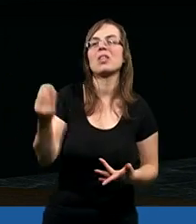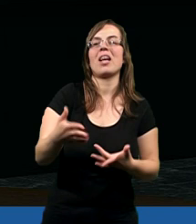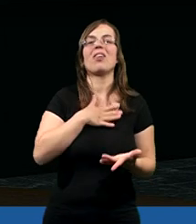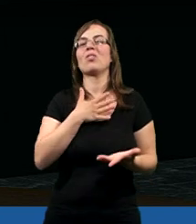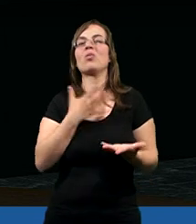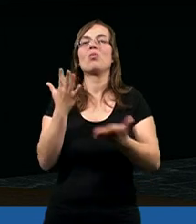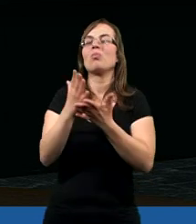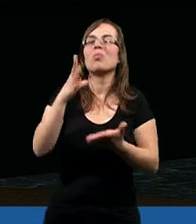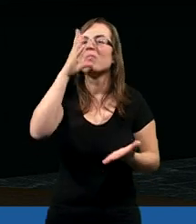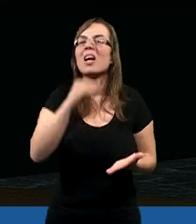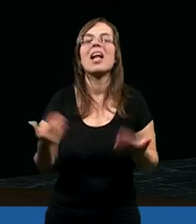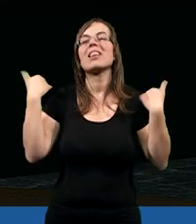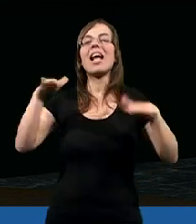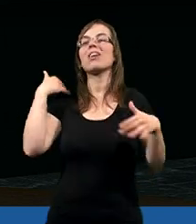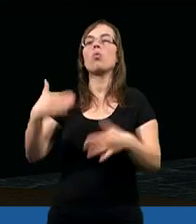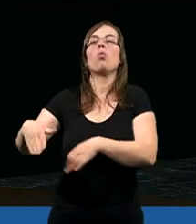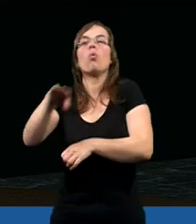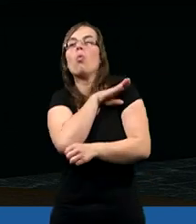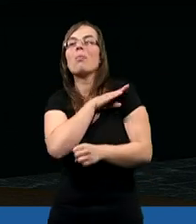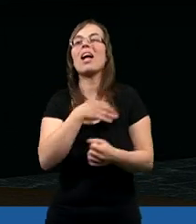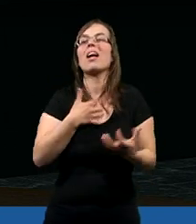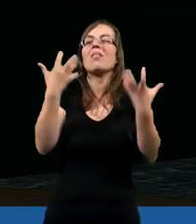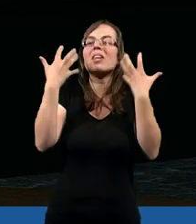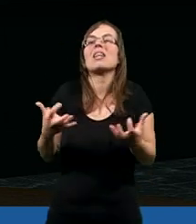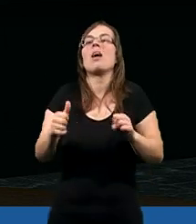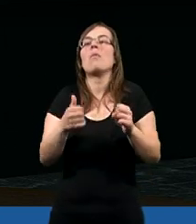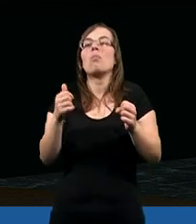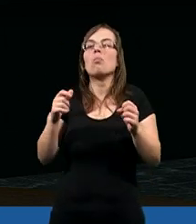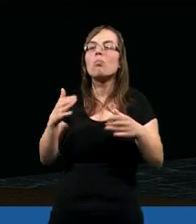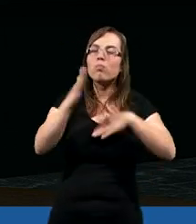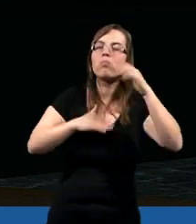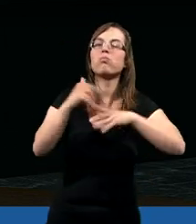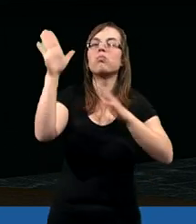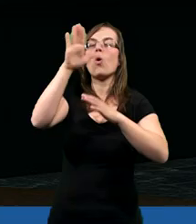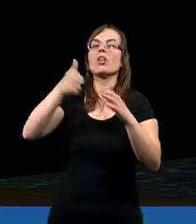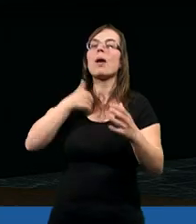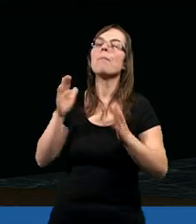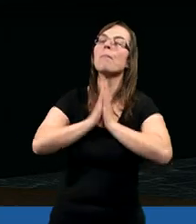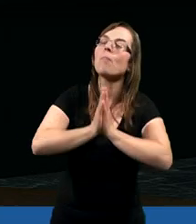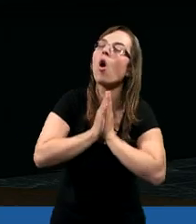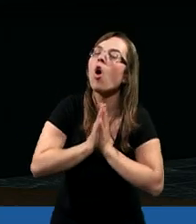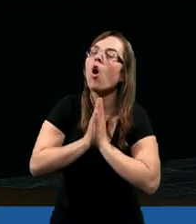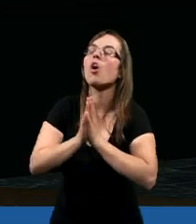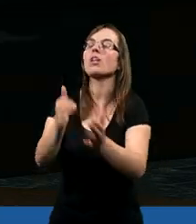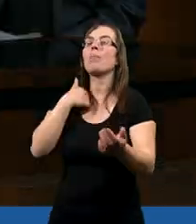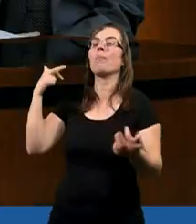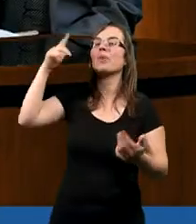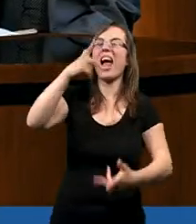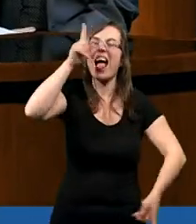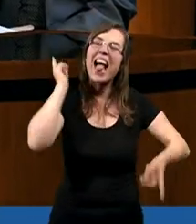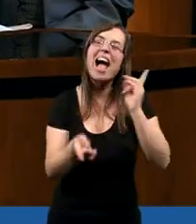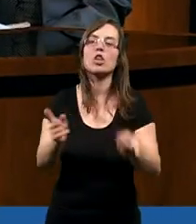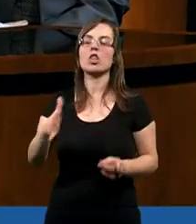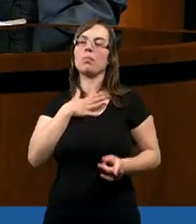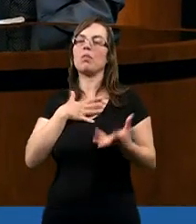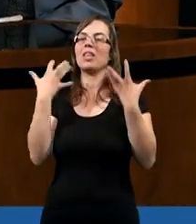jeszcze, nie chciałbym umierać i to mnie bardzo pobudza do tego, abym się modlił, żeby Pan Jezus przyszedł